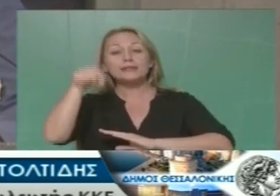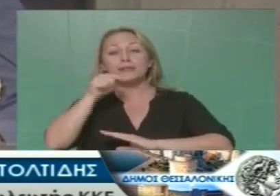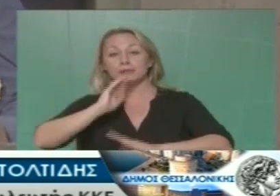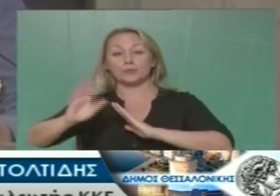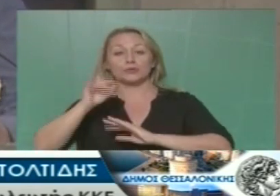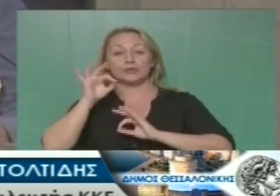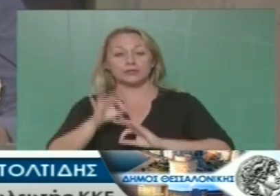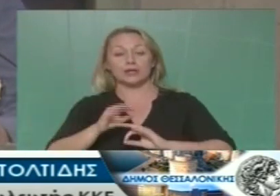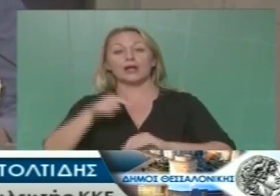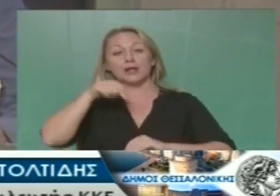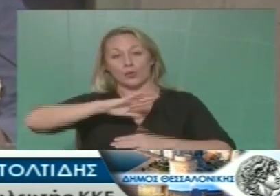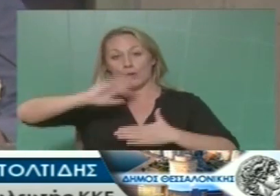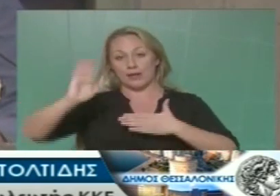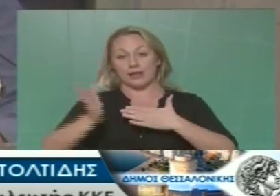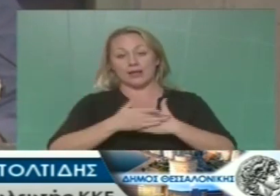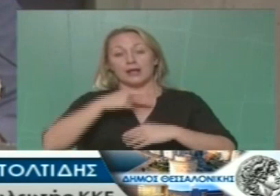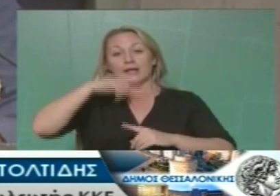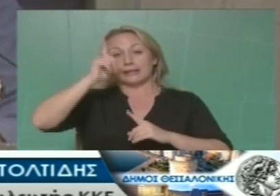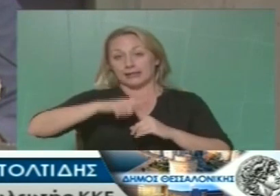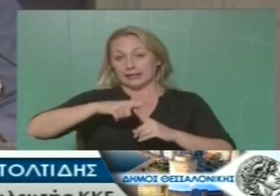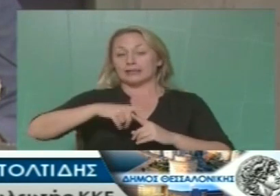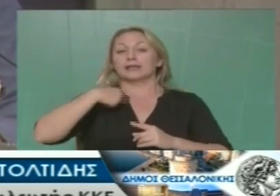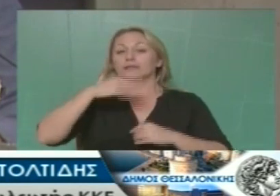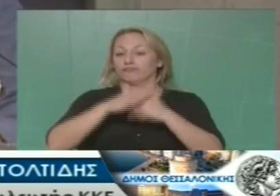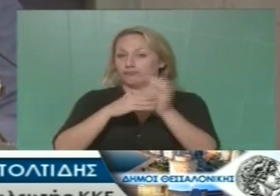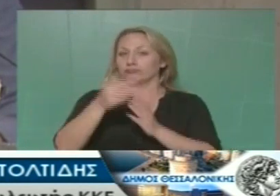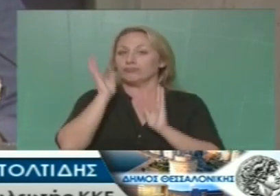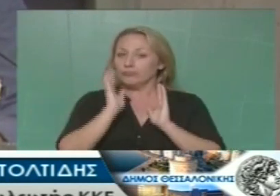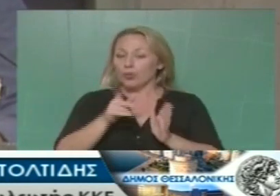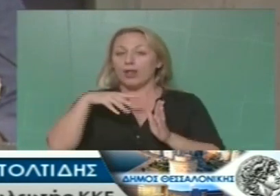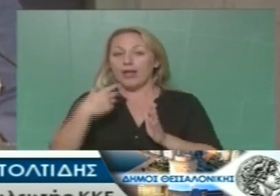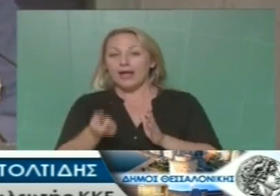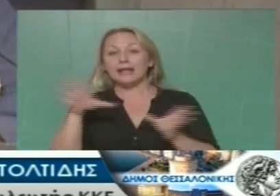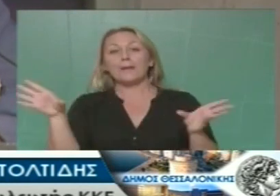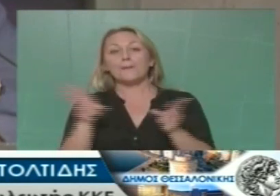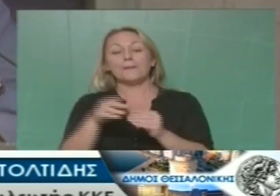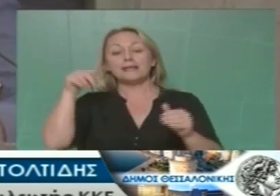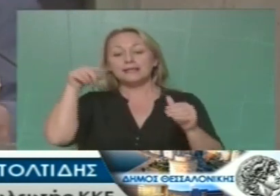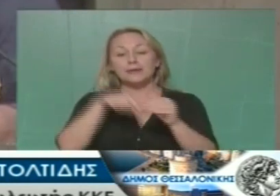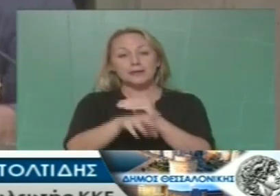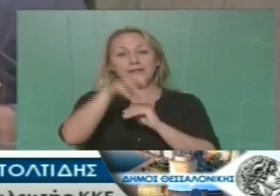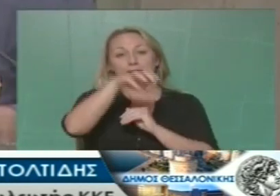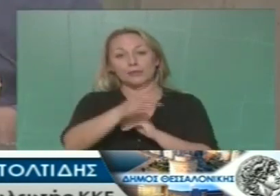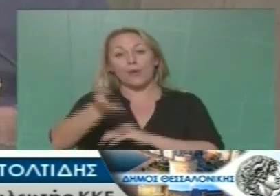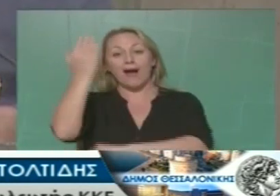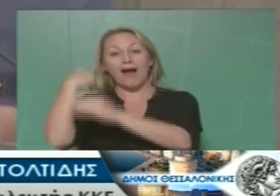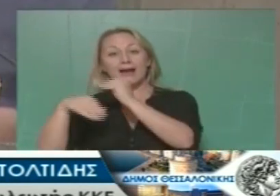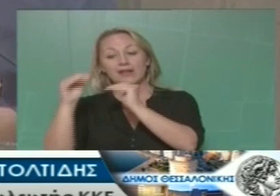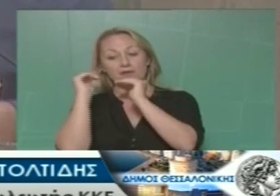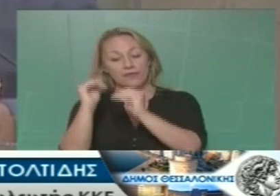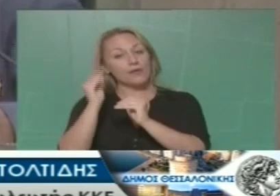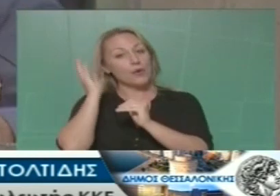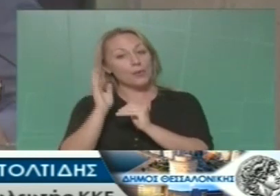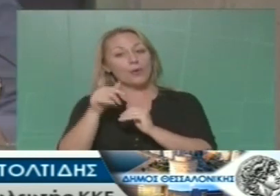με δύο κουβέντες κλείνοντας οι τεχνικές δυνατότητες υπάρχουν για τη συμβίωση σταθμού και αρχαίων χωρίς καμία απόσπασή τους